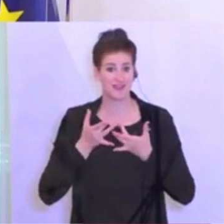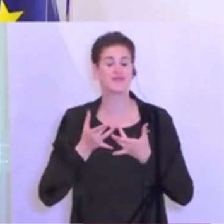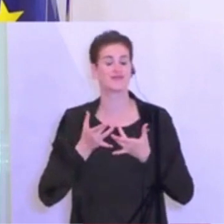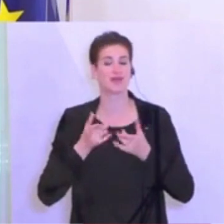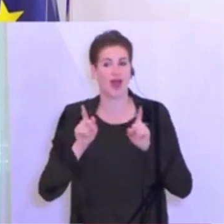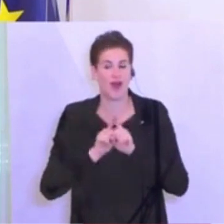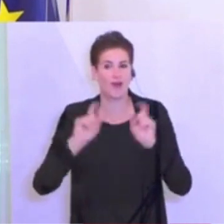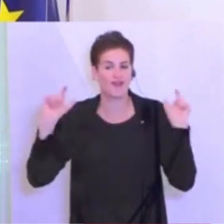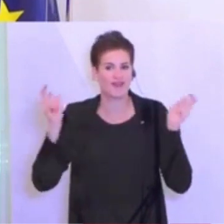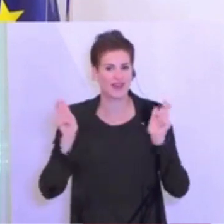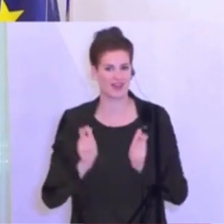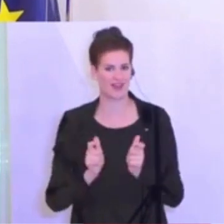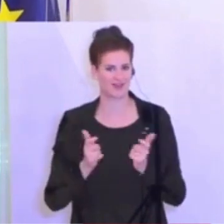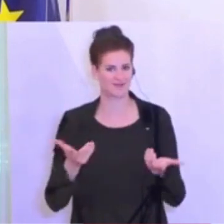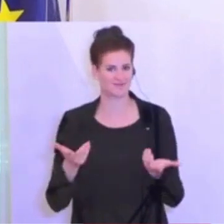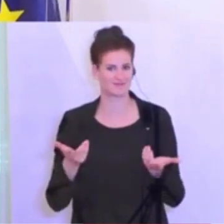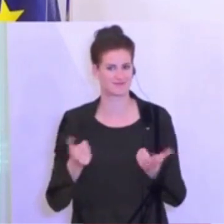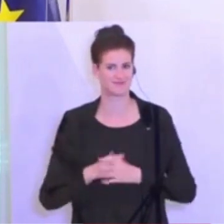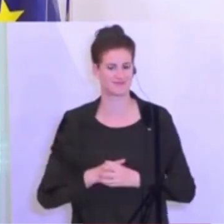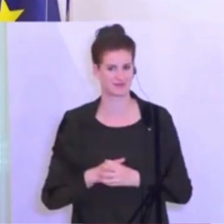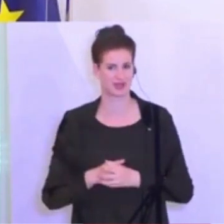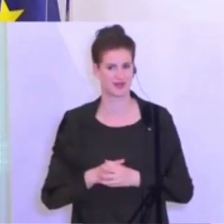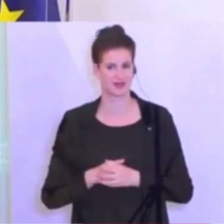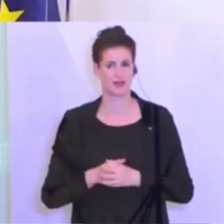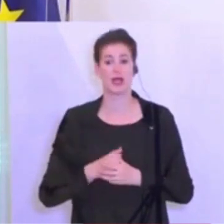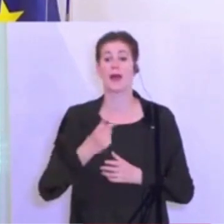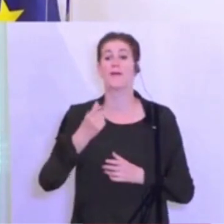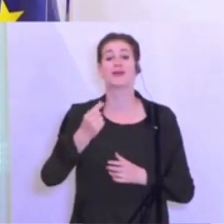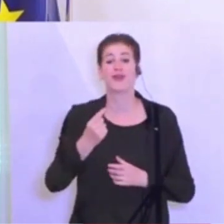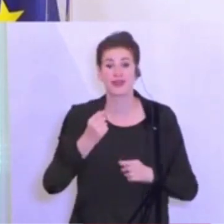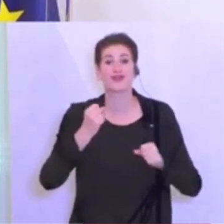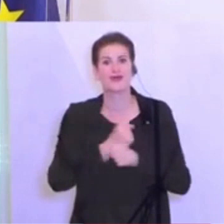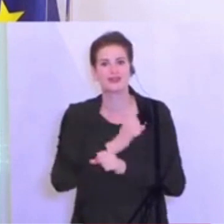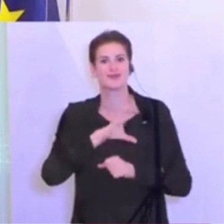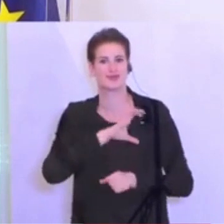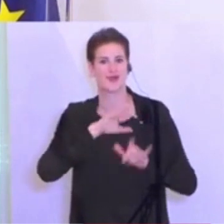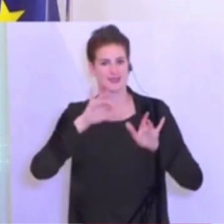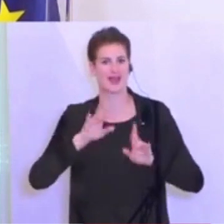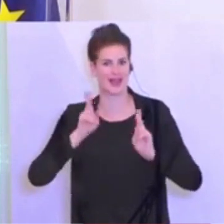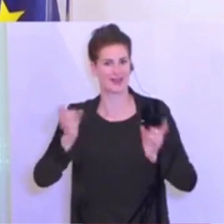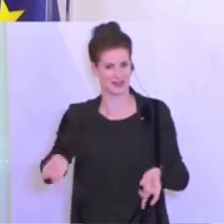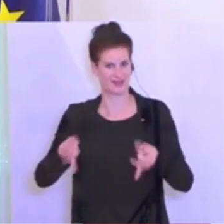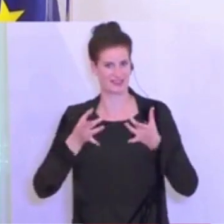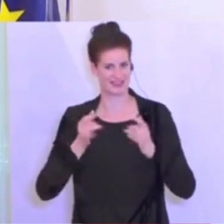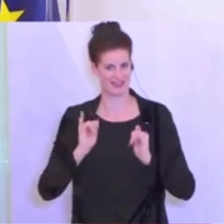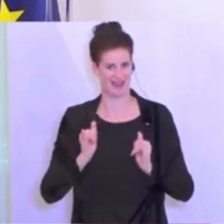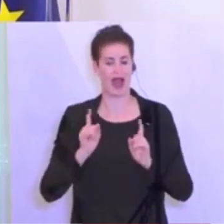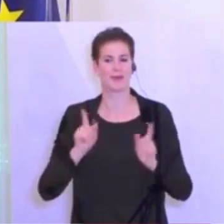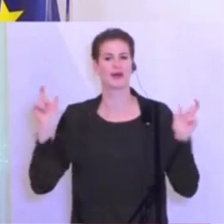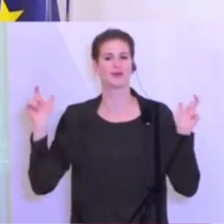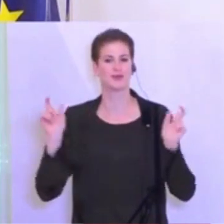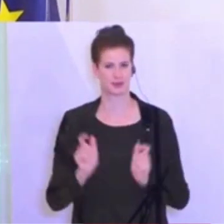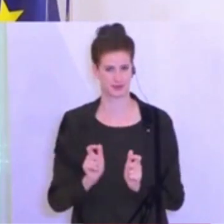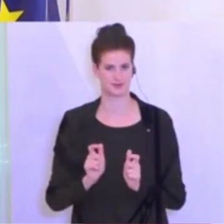der wirklich krank ist und der einen anstecken kann. Das heißt aber nicht, dass die Chance weg ist. Sie ist nicht auf null, aber sie ist gesunken.